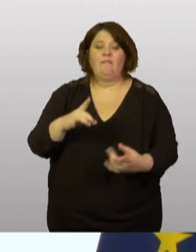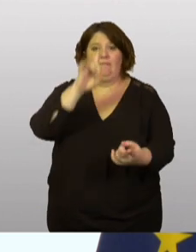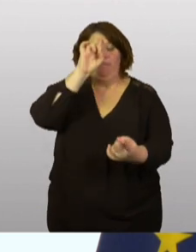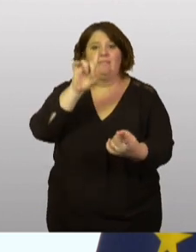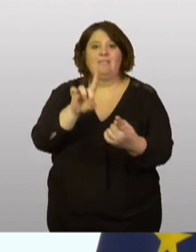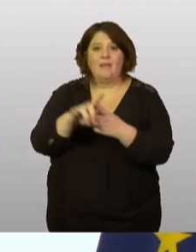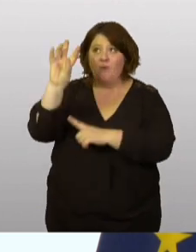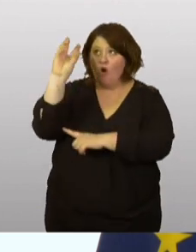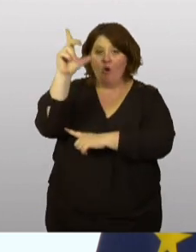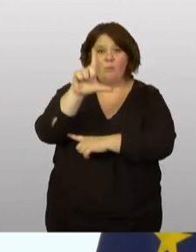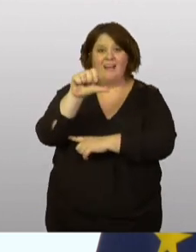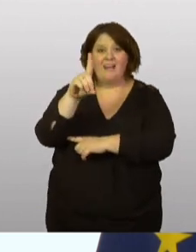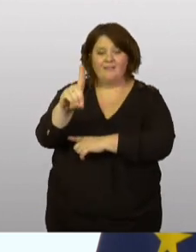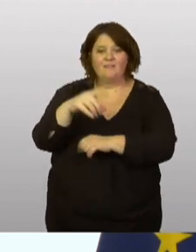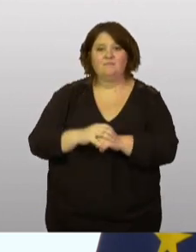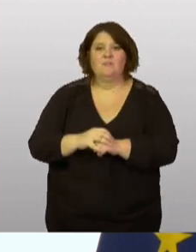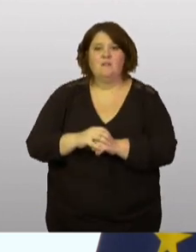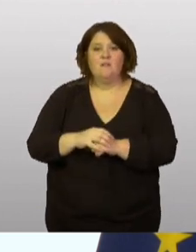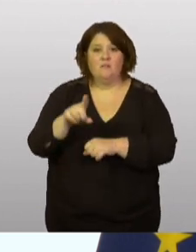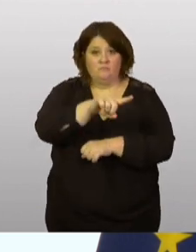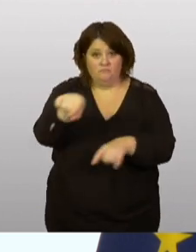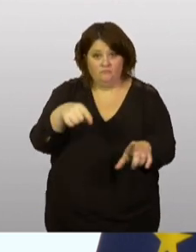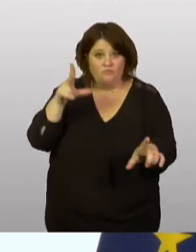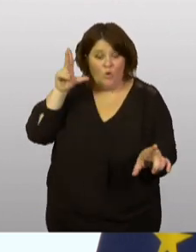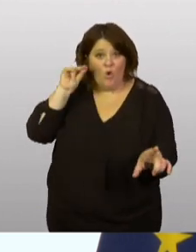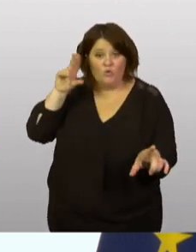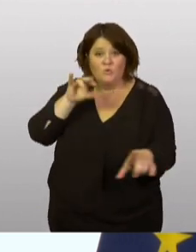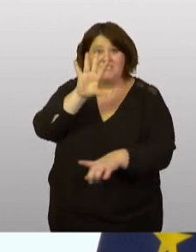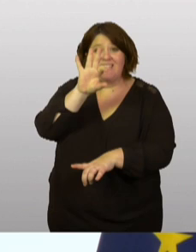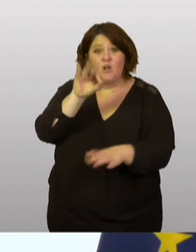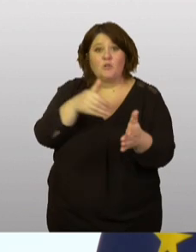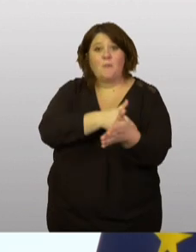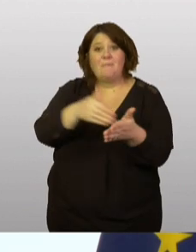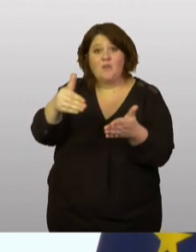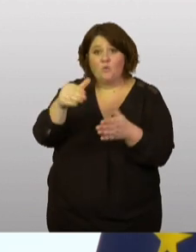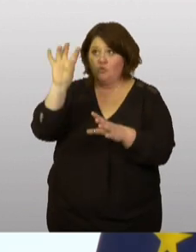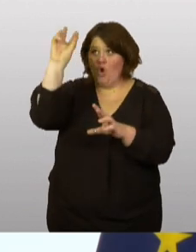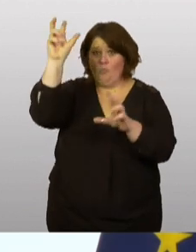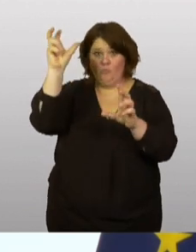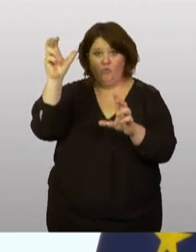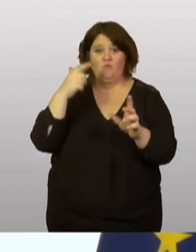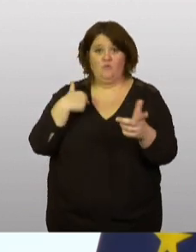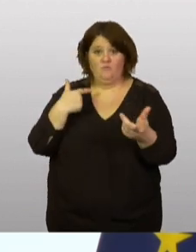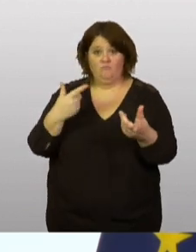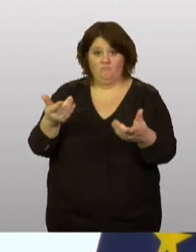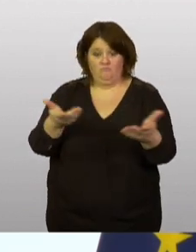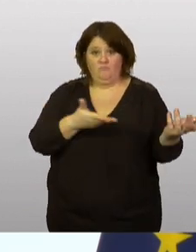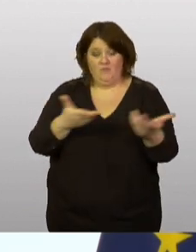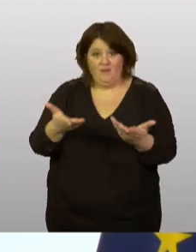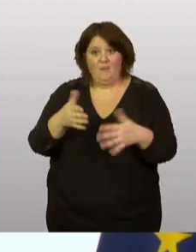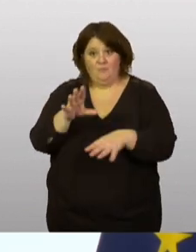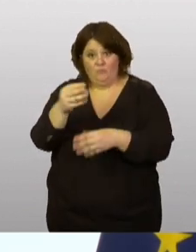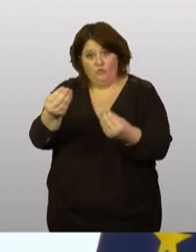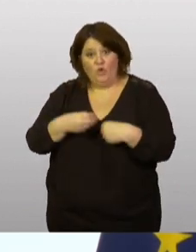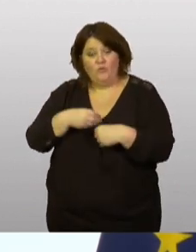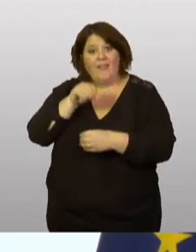les lampes LED, vous avez entendu que 50 millions de lampes LED permettront d'économiser